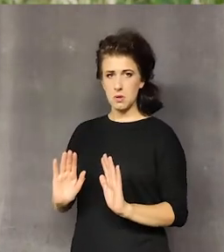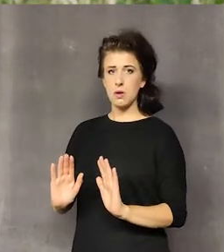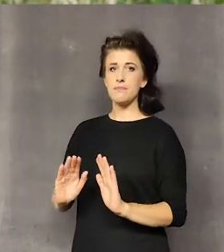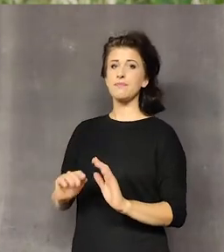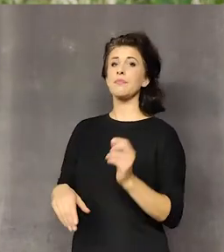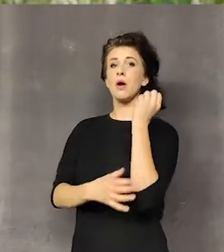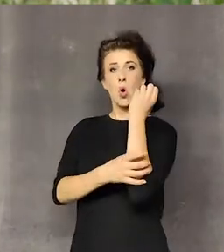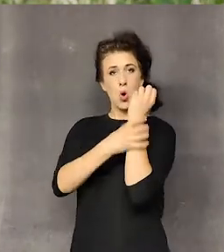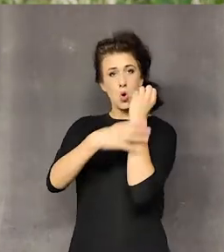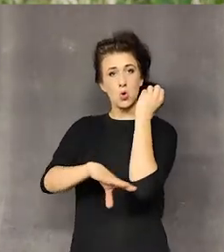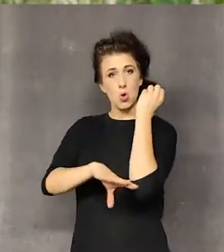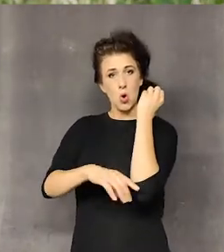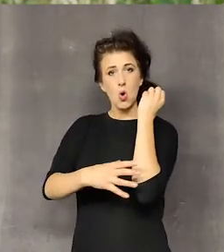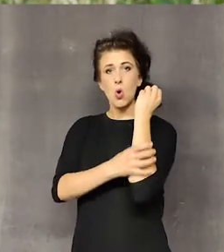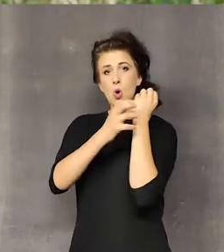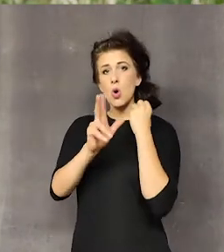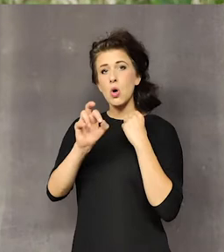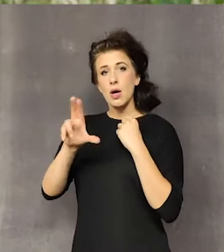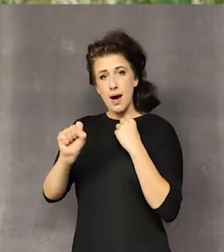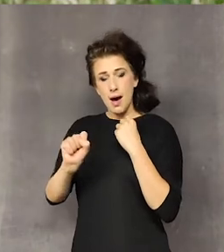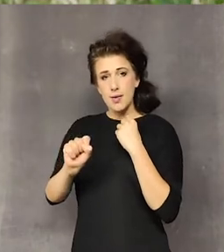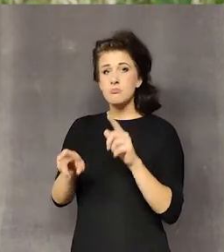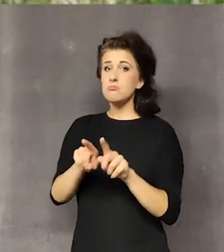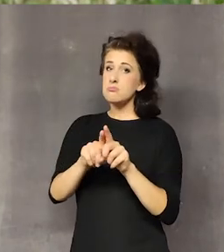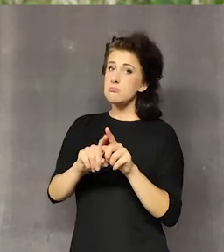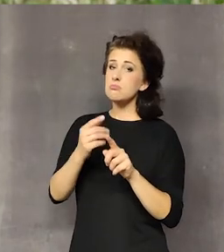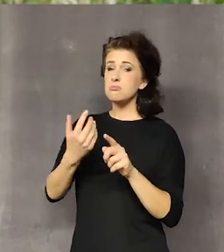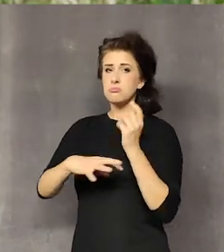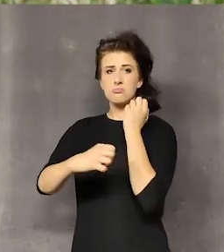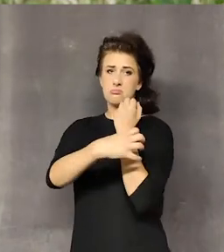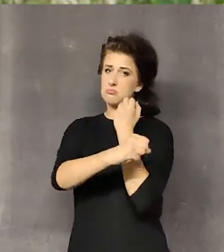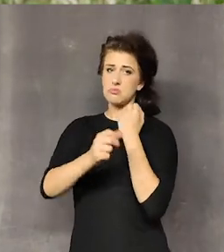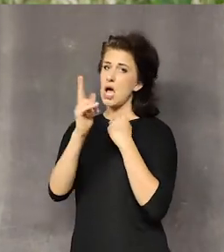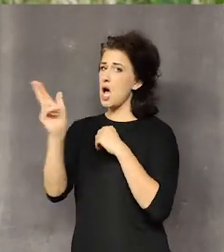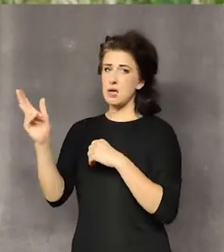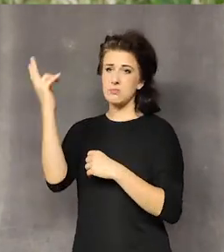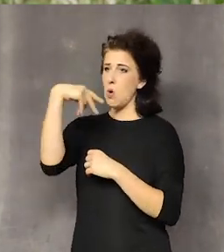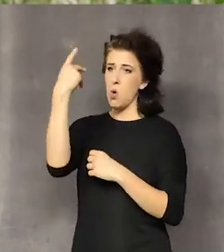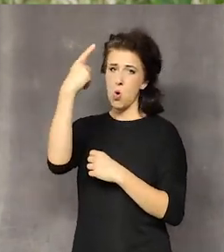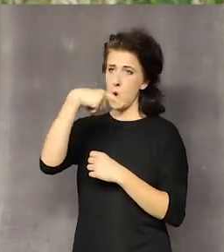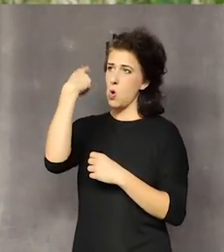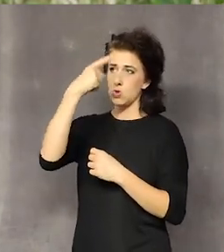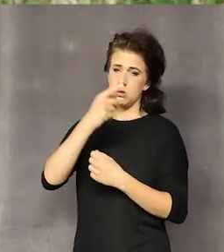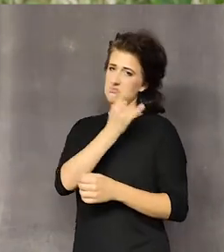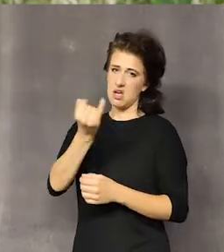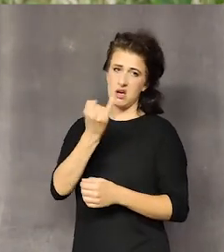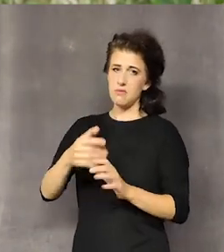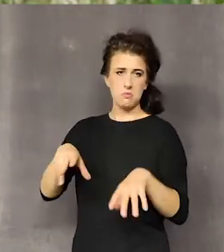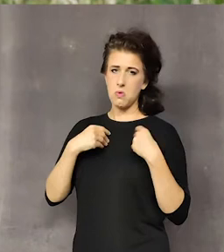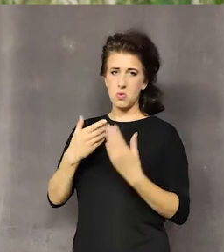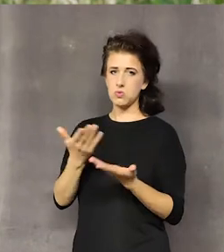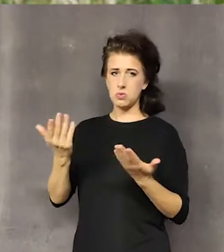Korę. Korę pozyskujemy, może być w każdej jednej pogodzie. Nie ma problemu, może padać deszcz, może świecić słońce.